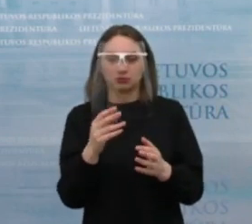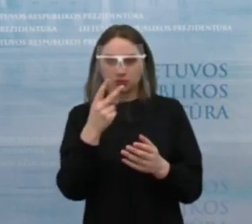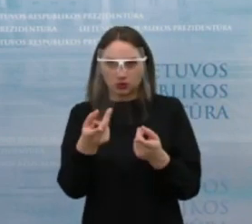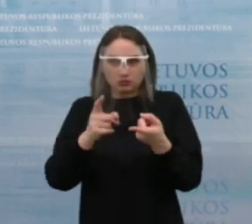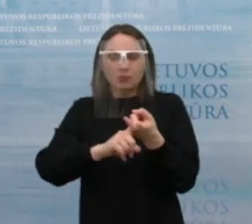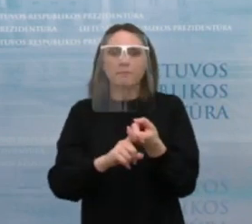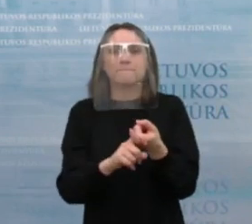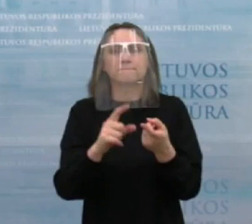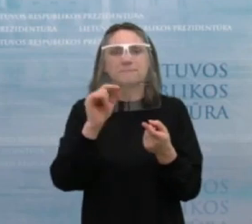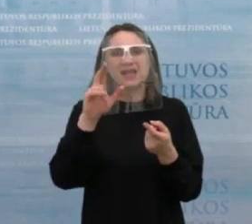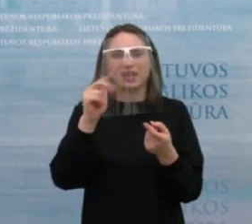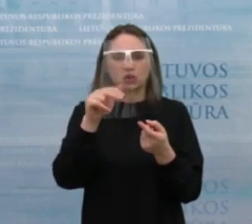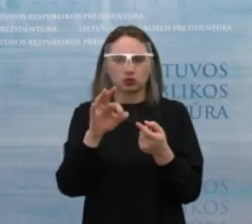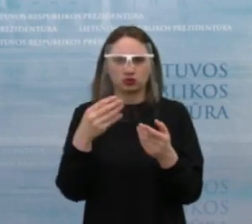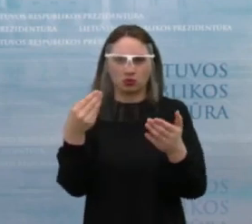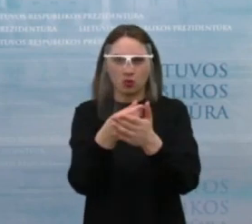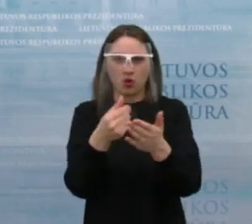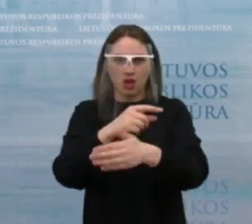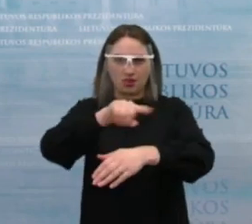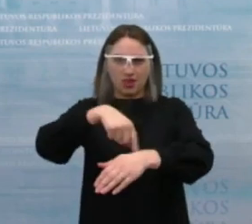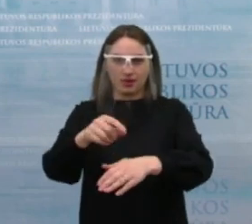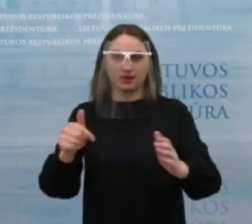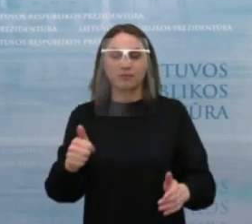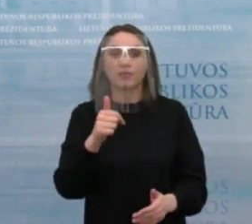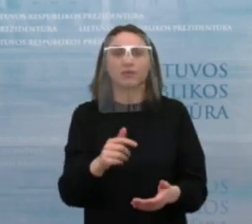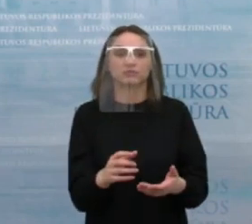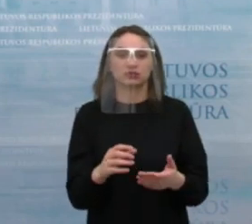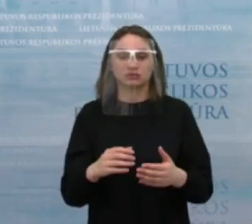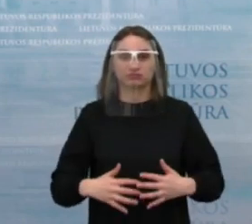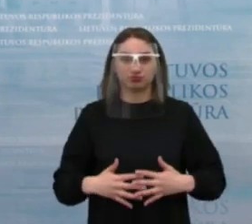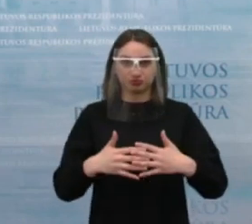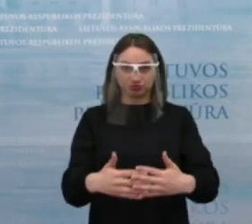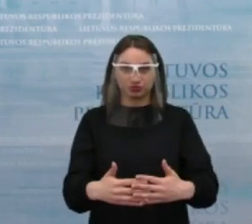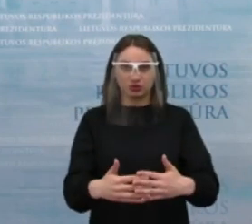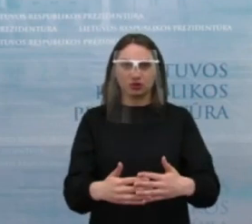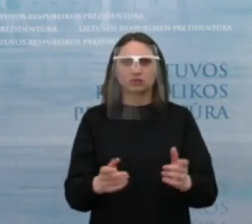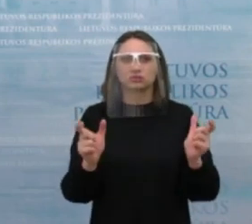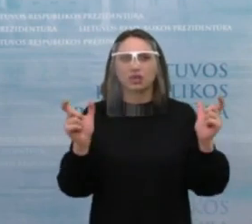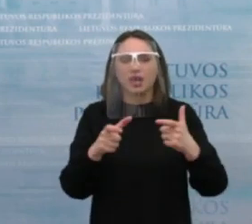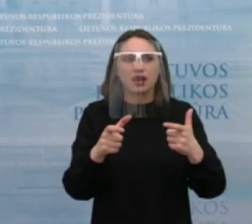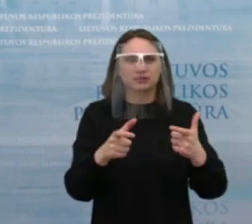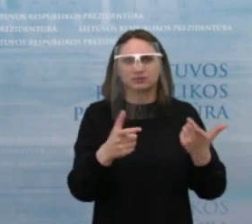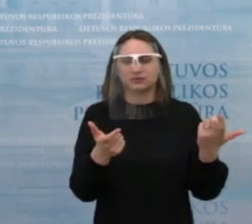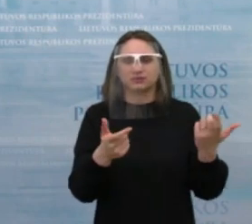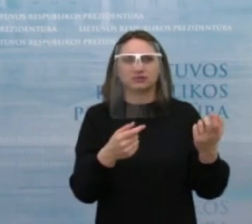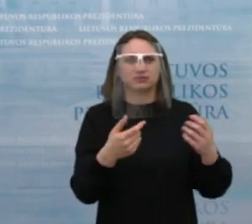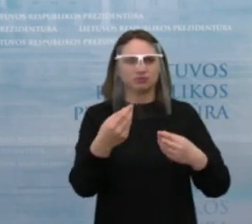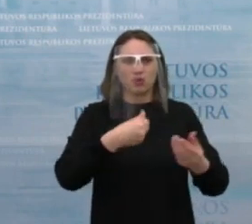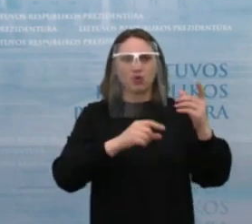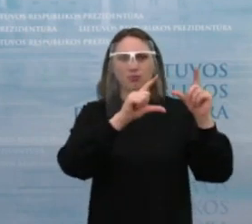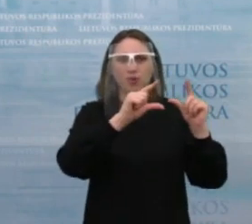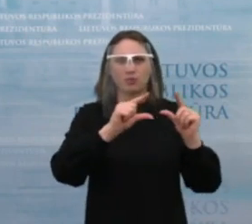mokestinių laikotarpių. Tai yra, kad jeigu besilaukiančių mamų pajamos stipriai sumažėjo per pandemiją, apskaičiuojamas